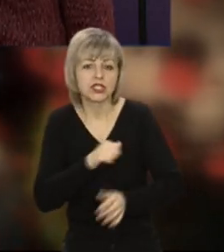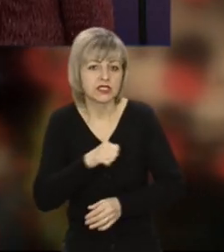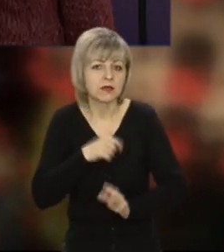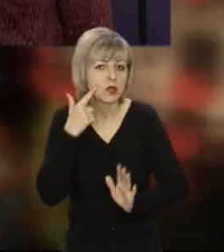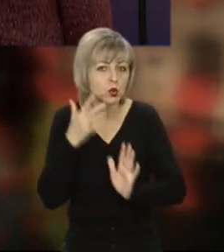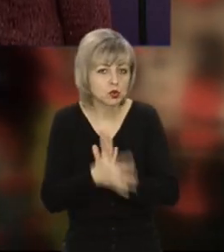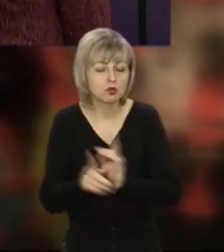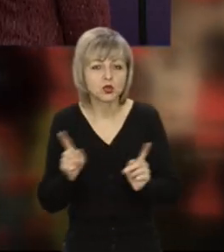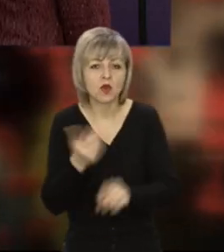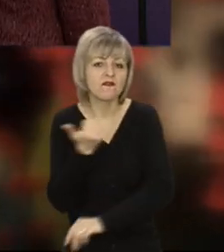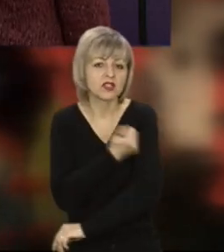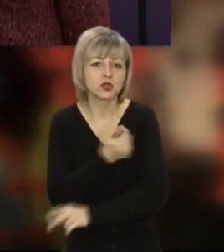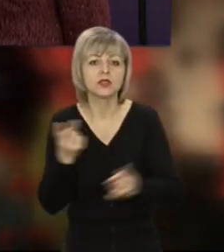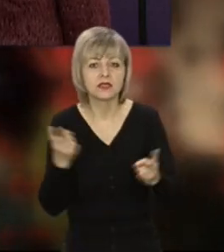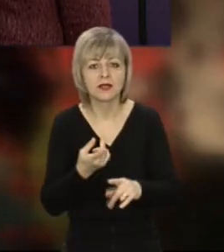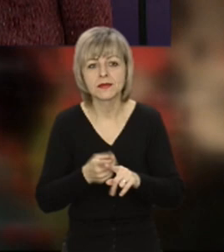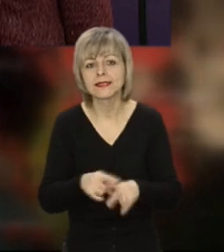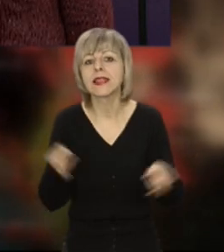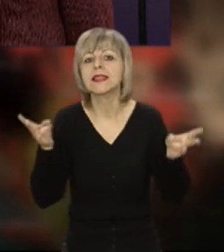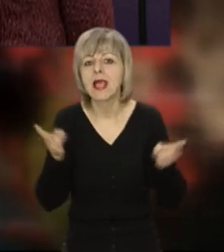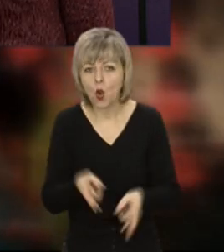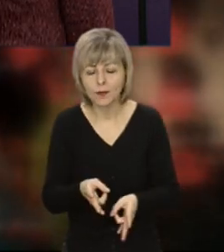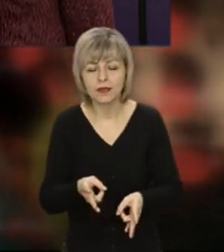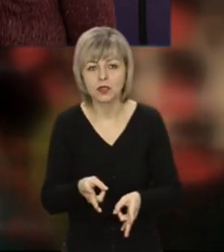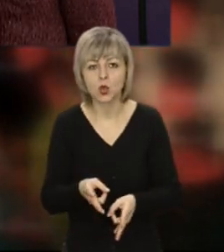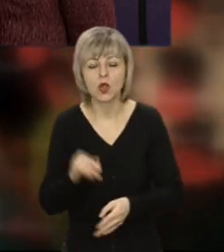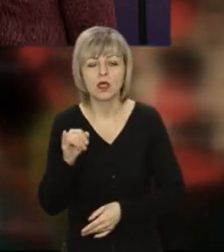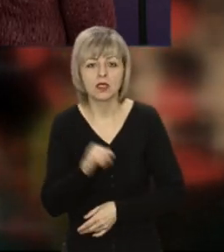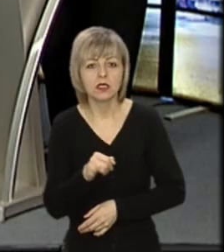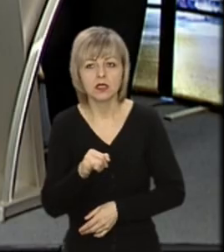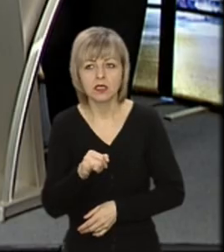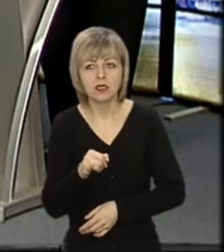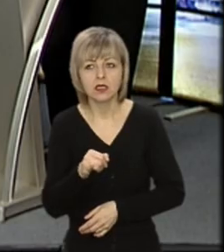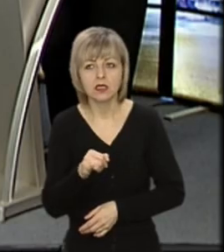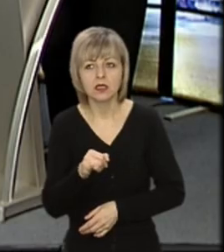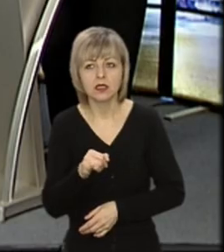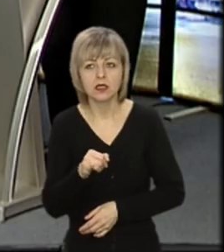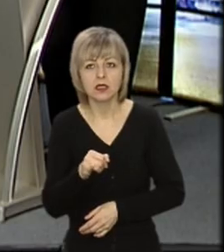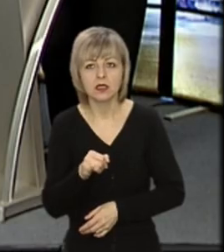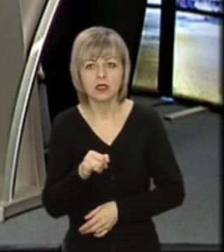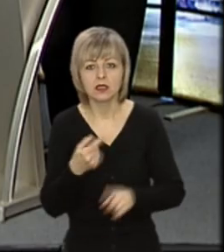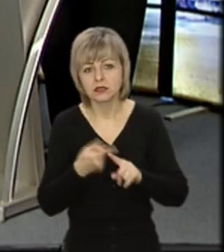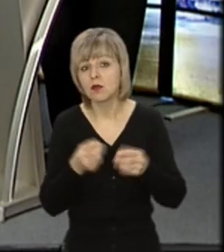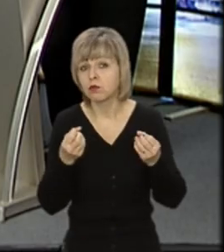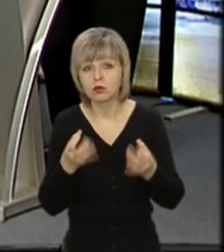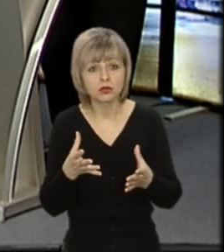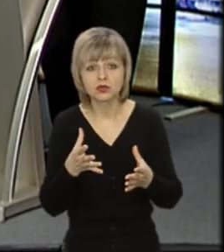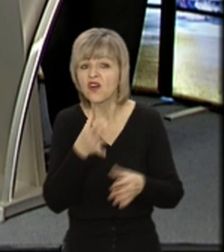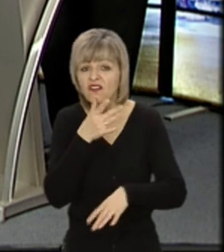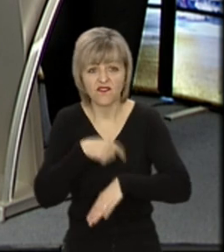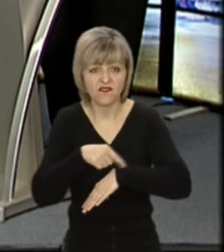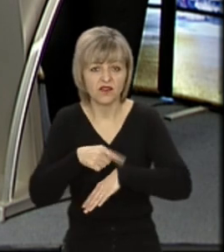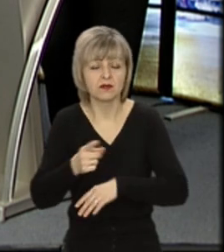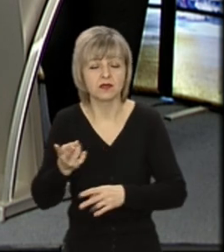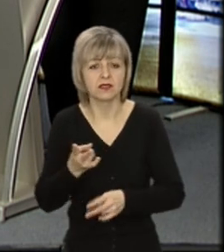розуміють, що вакцинуватися треба, що це необхідно. І, я думаю, це, за що ви питаєте, теж це просто справа часу. Пані